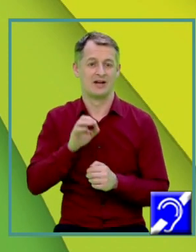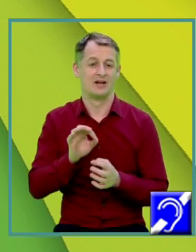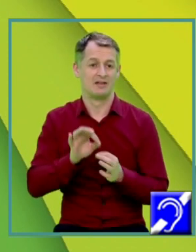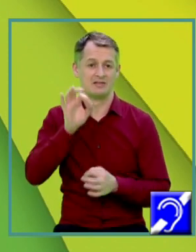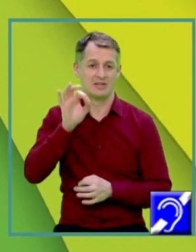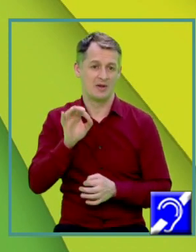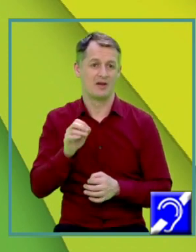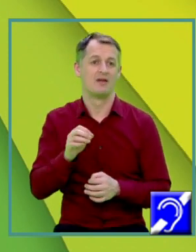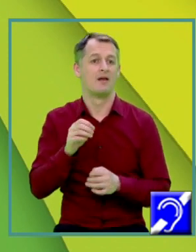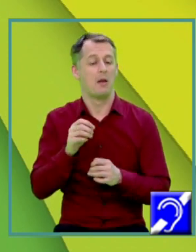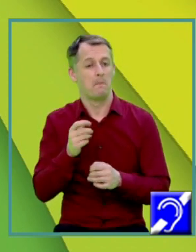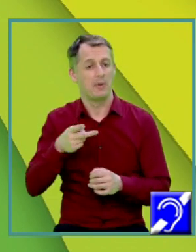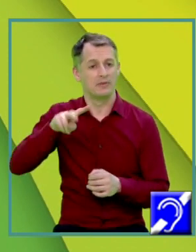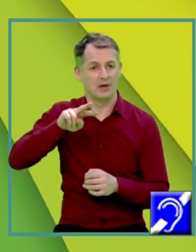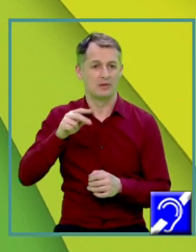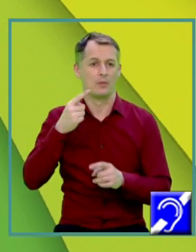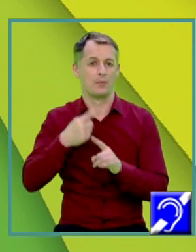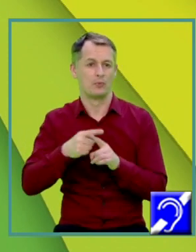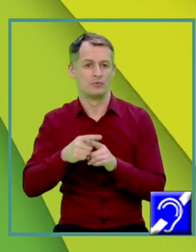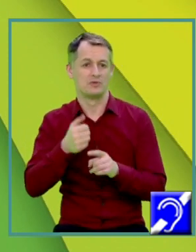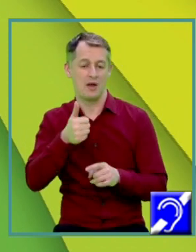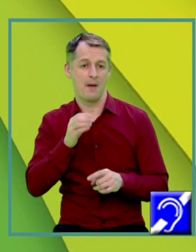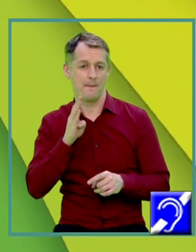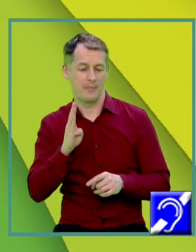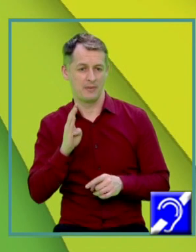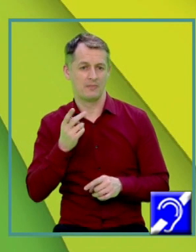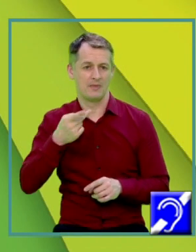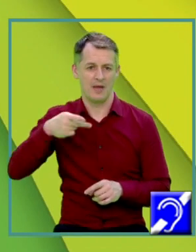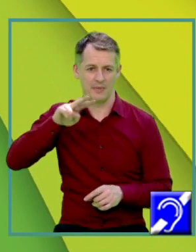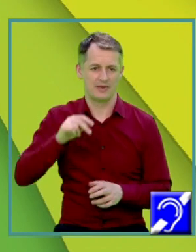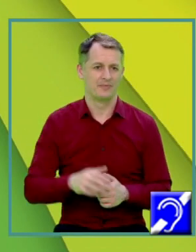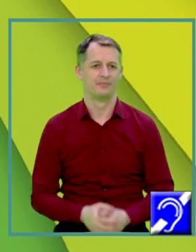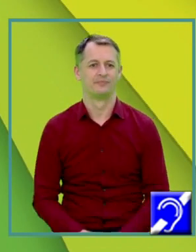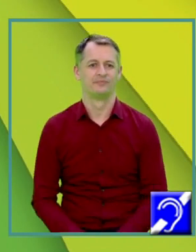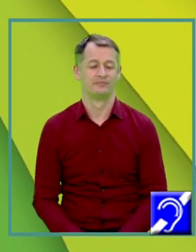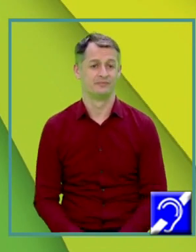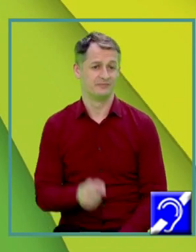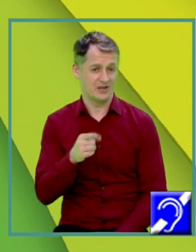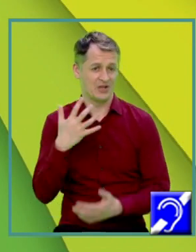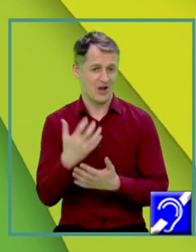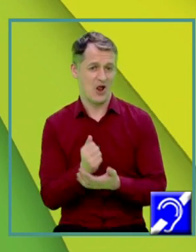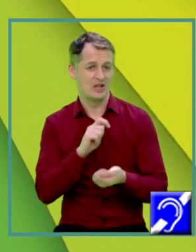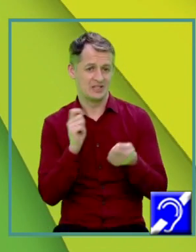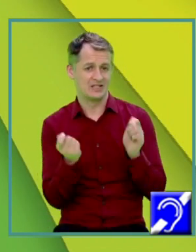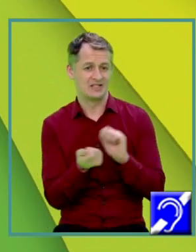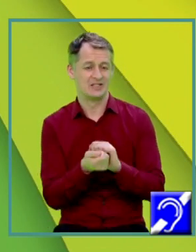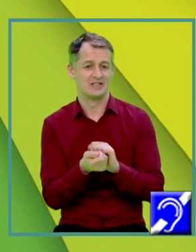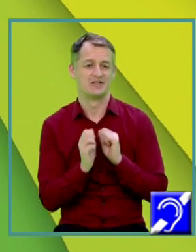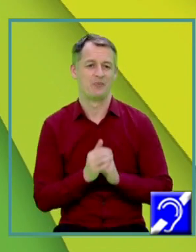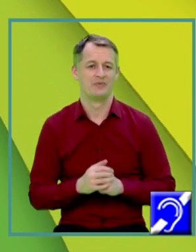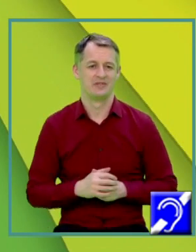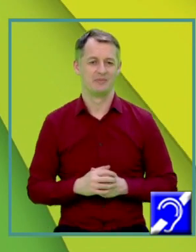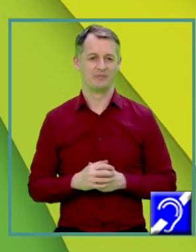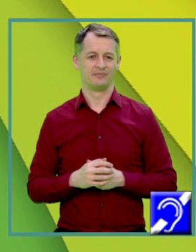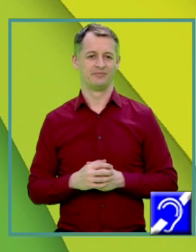apotema bazei la pătrat În această relație înlocuim ceea ce cunoaștem Noi cunoaștem